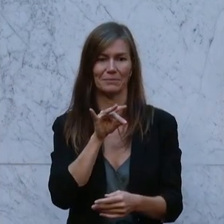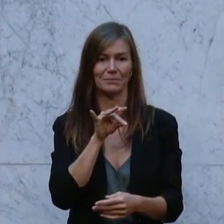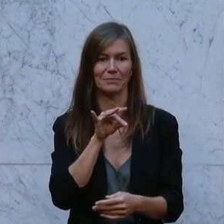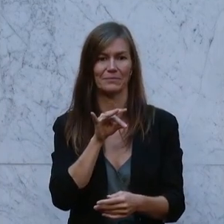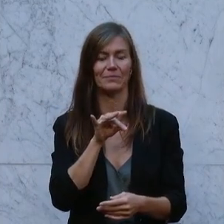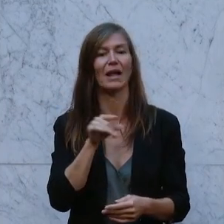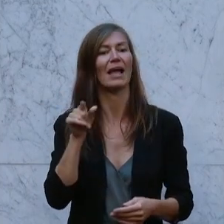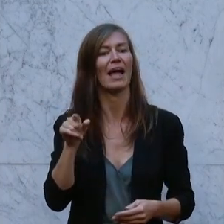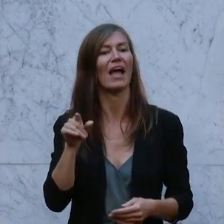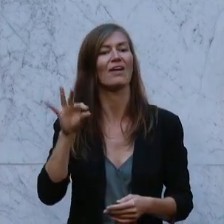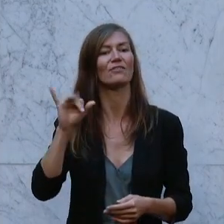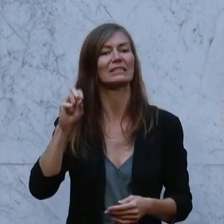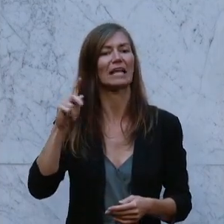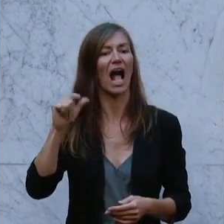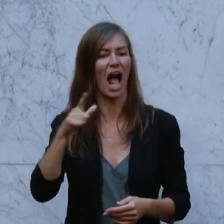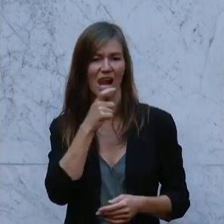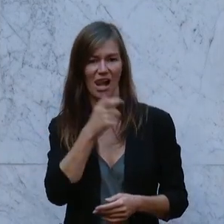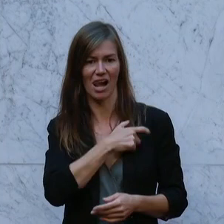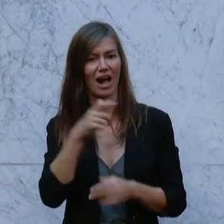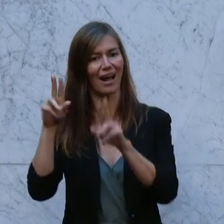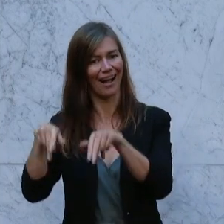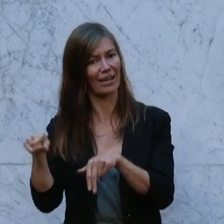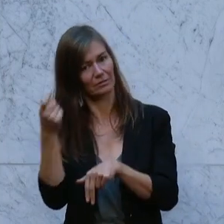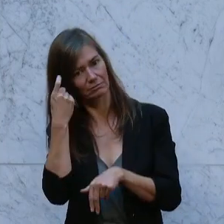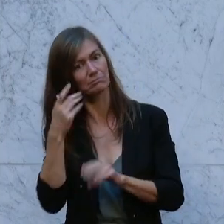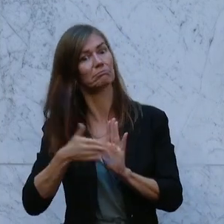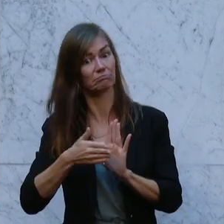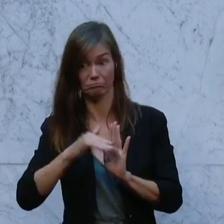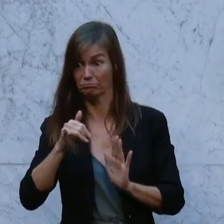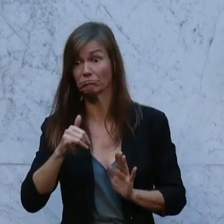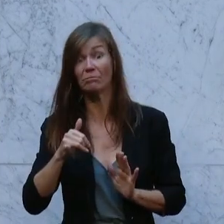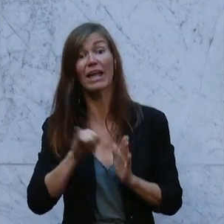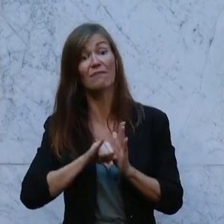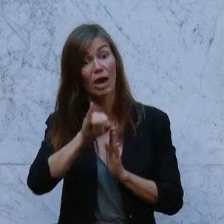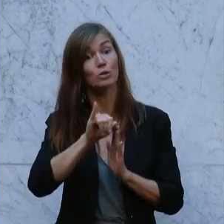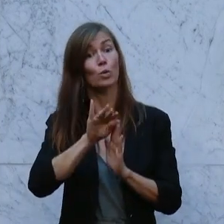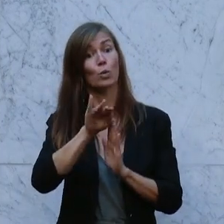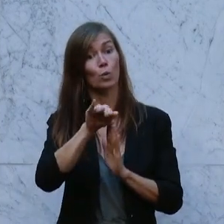Reaktion auch bestätigt, dass diese Maßnahme gut sinnvoll und vor allem auch inflationsdämpfend ist.